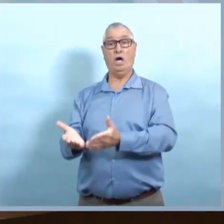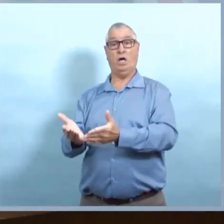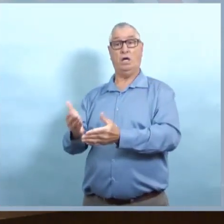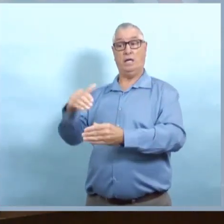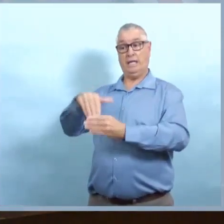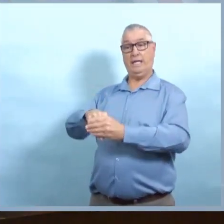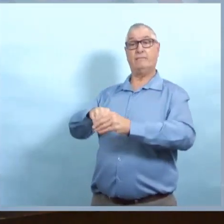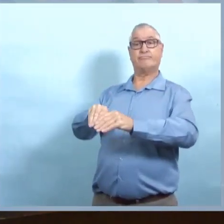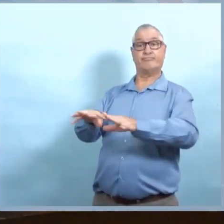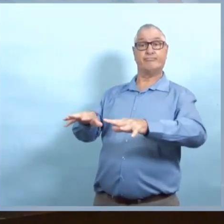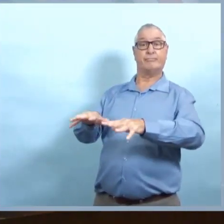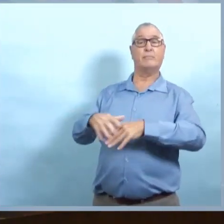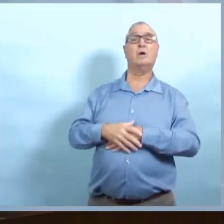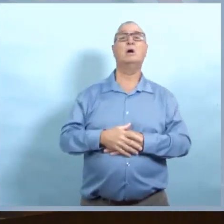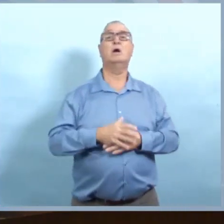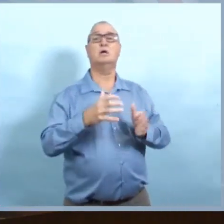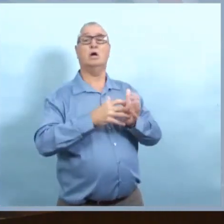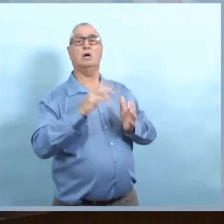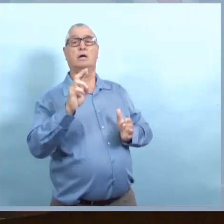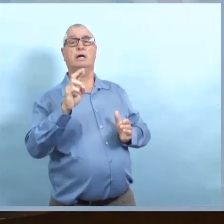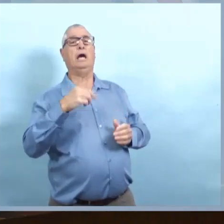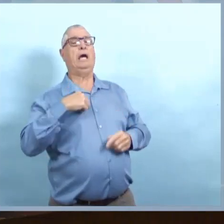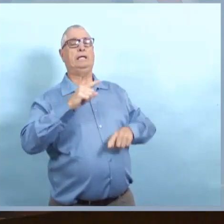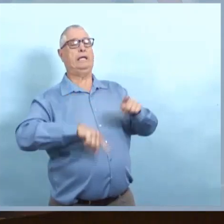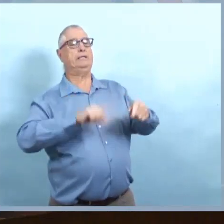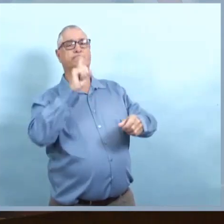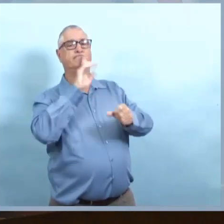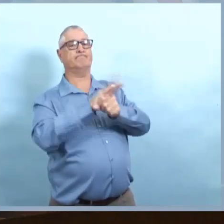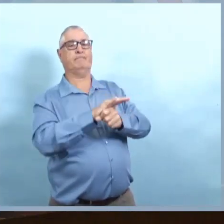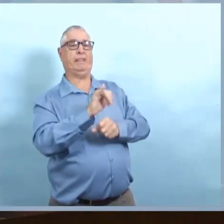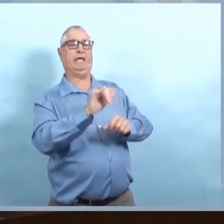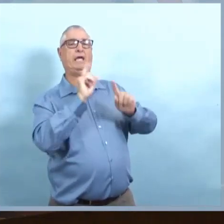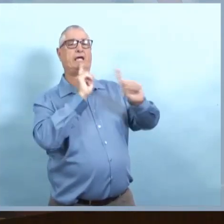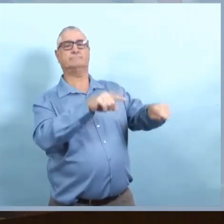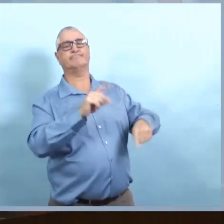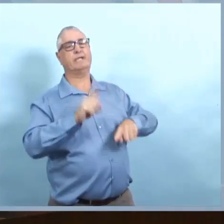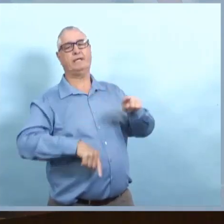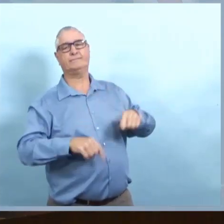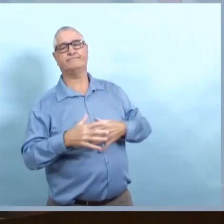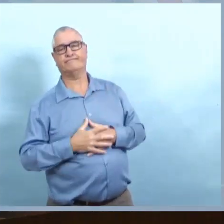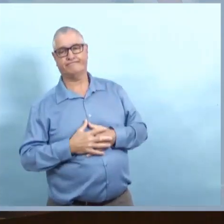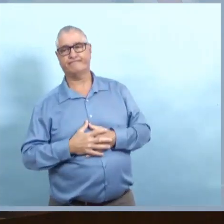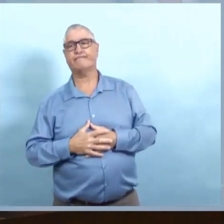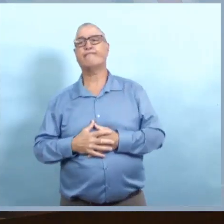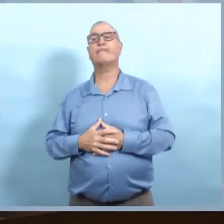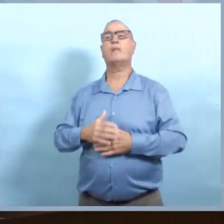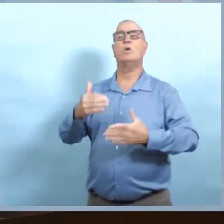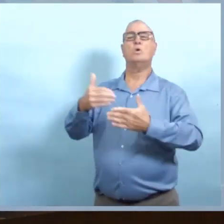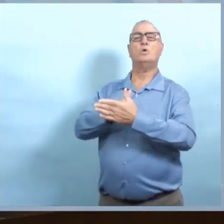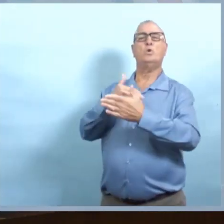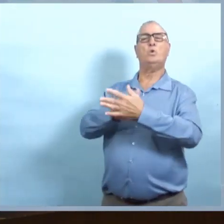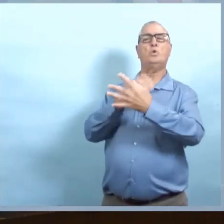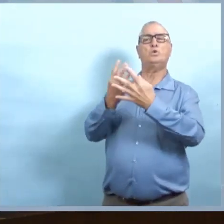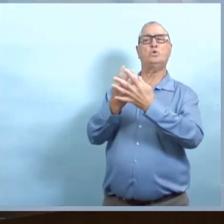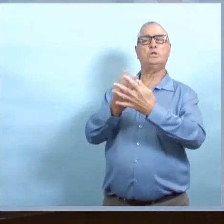Et à Heritage Lodge, c'était à propos d'un patient malade, je ne veux pas confirmer. Pouvez-vous nous en dire un peu